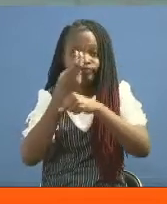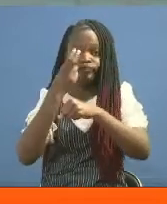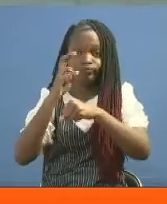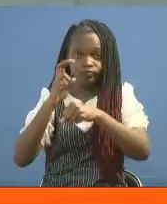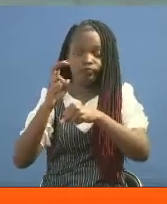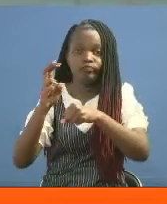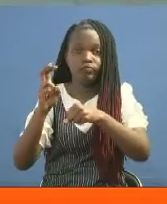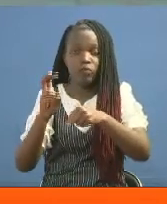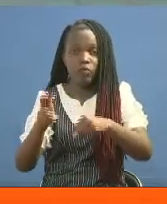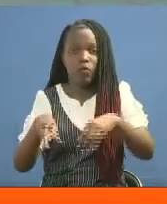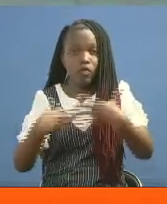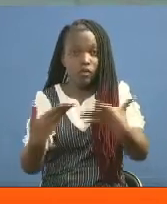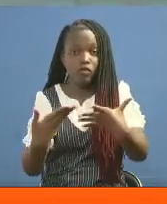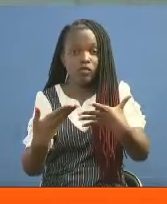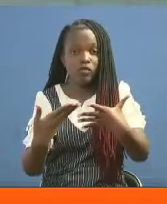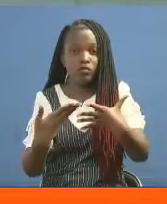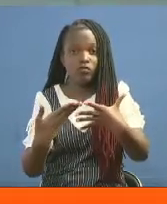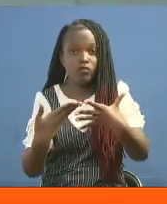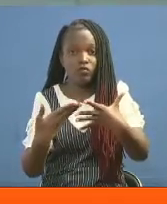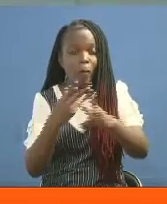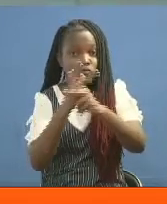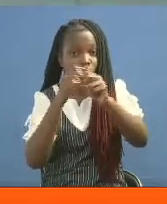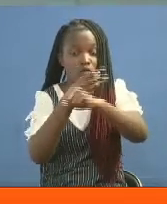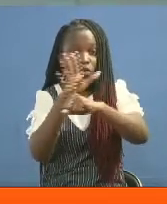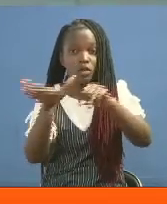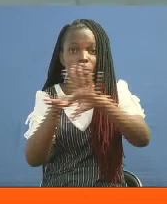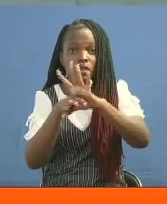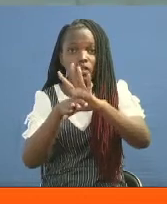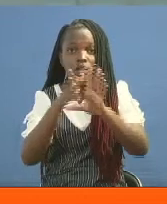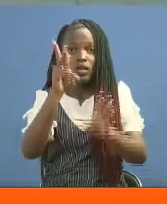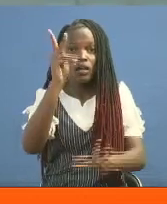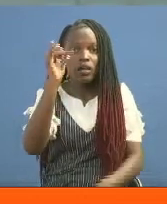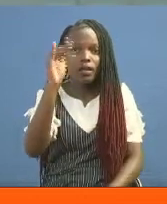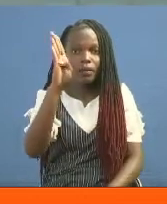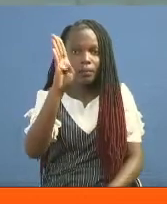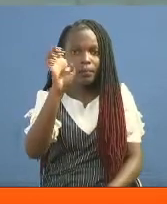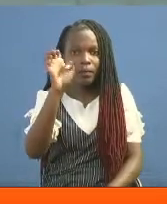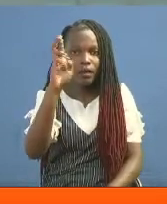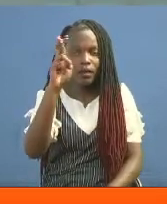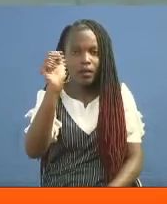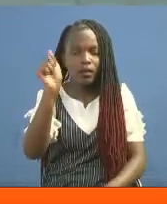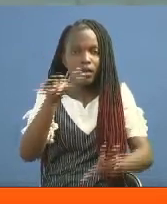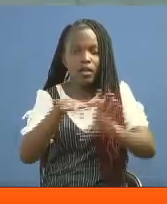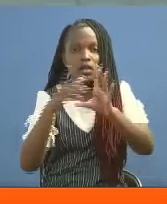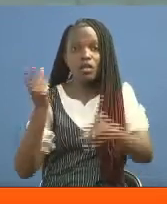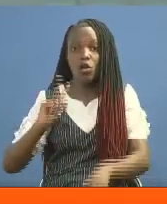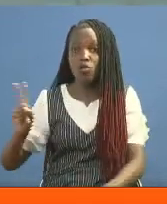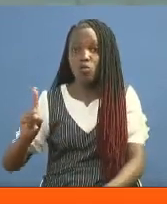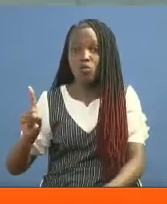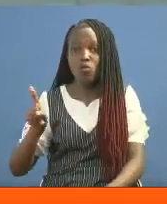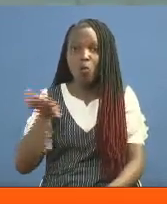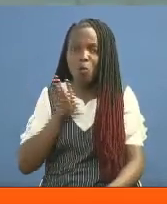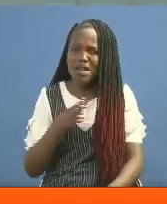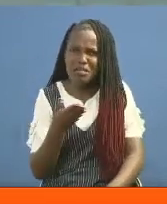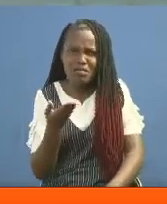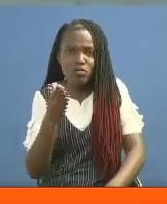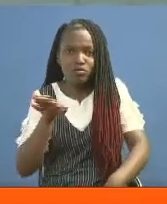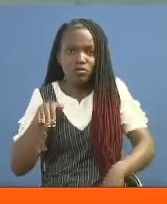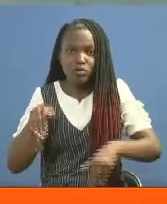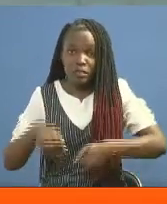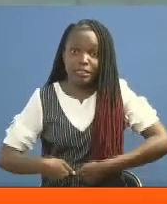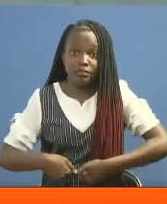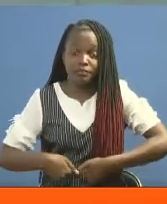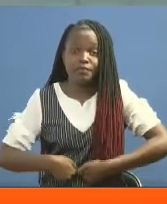kukabiliana na janga la korona katika mta wa kibra jijini Nairobi, akina mama wa dogo, yani